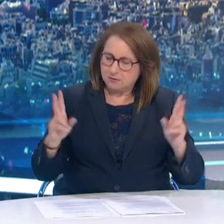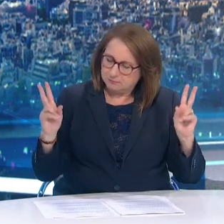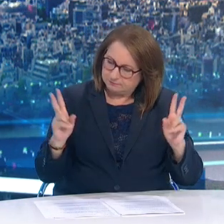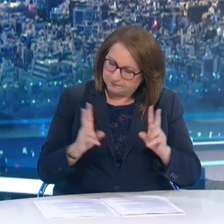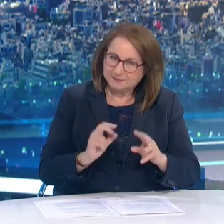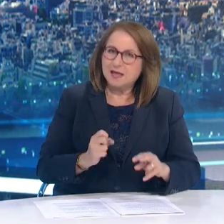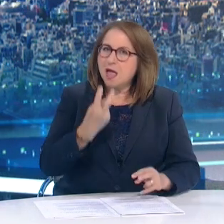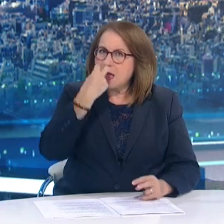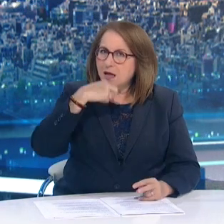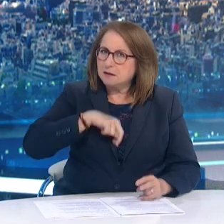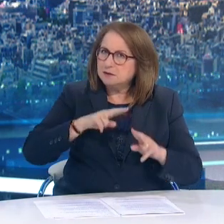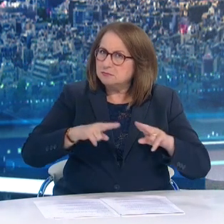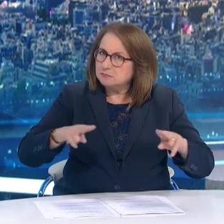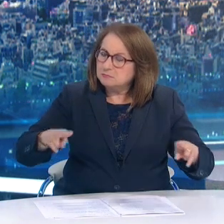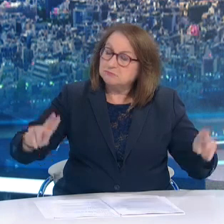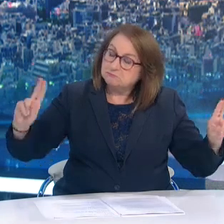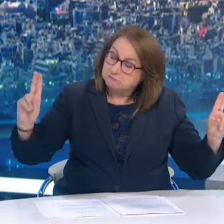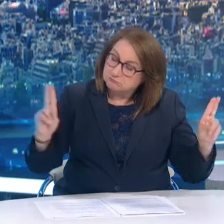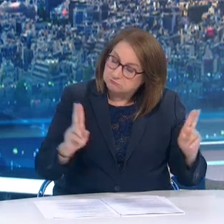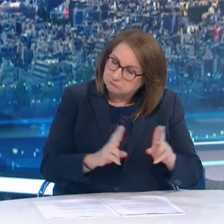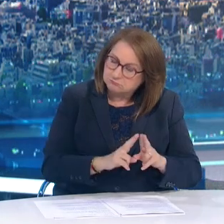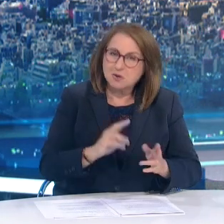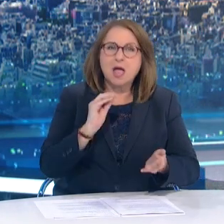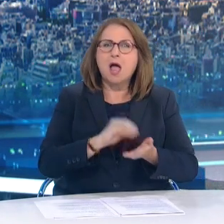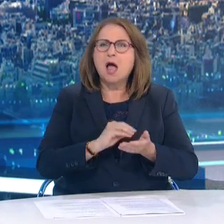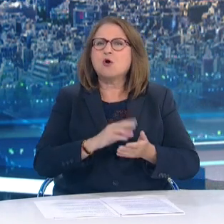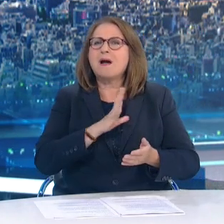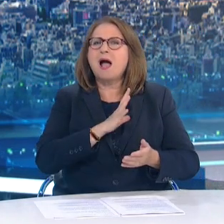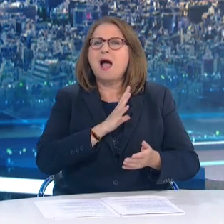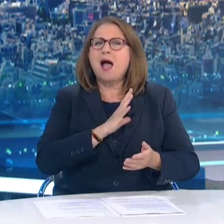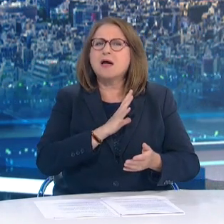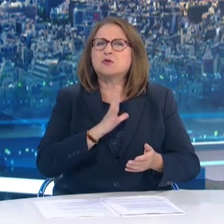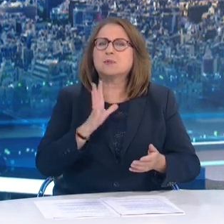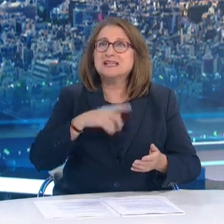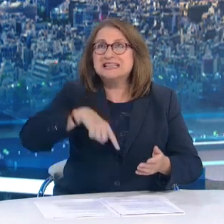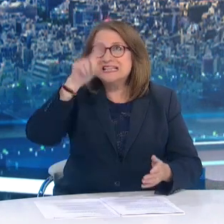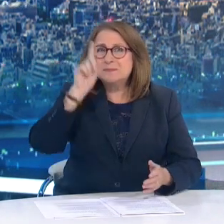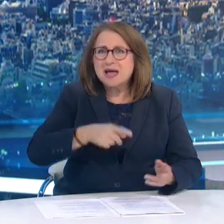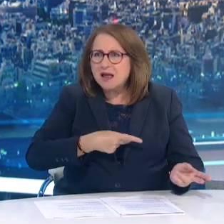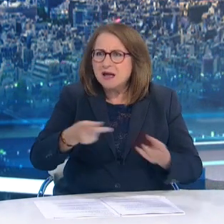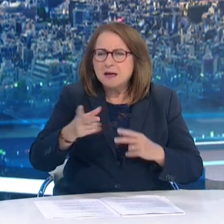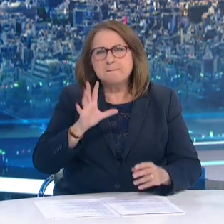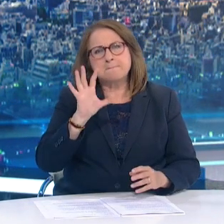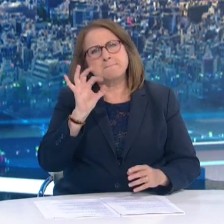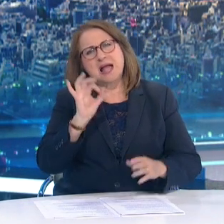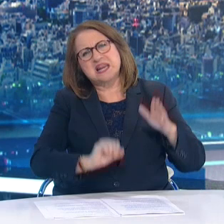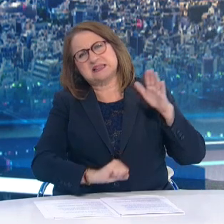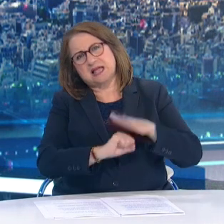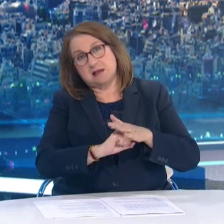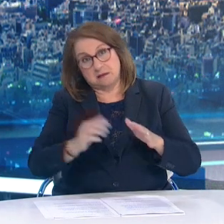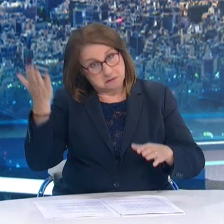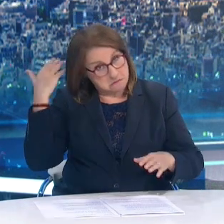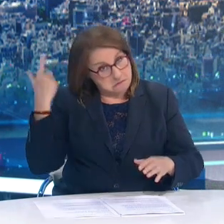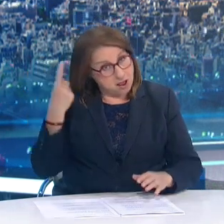ΜΕΘ. Ο αριθμός των νέων εισαγωγών με την νόσο υποχωρεί σε λιγότερες από 51 ημέρα ενώ το ισοζύγιο εισιτηρίων εξιτηρίων